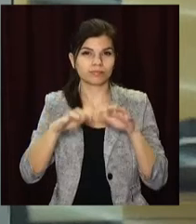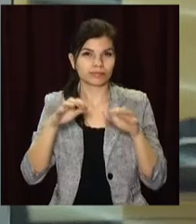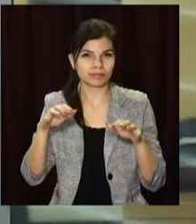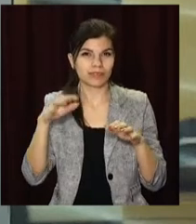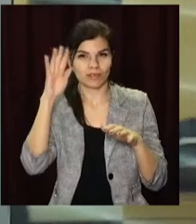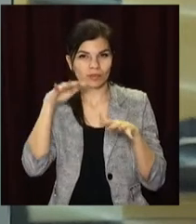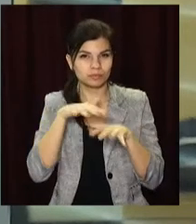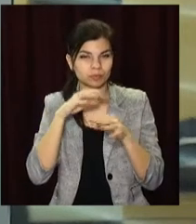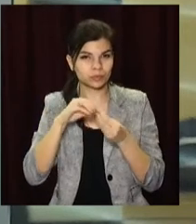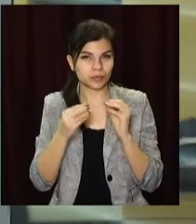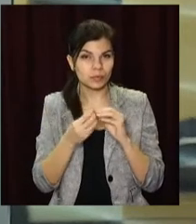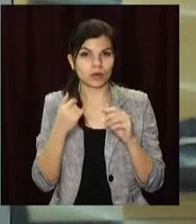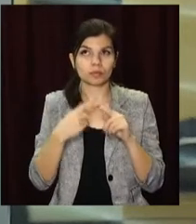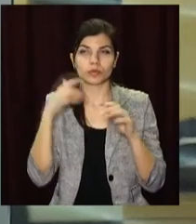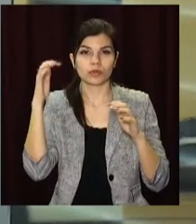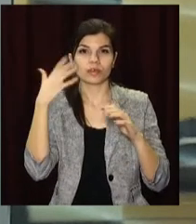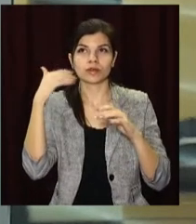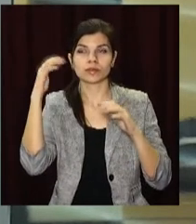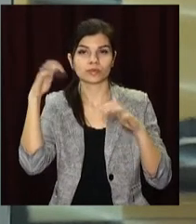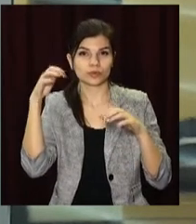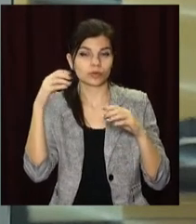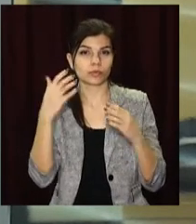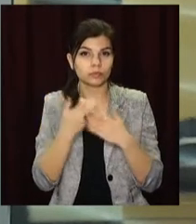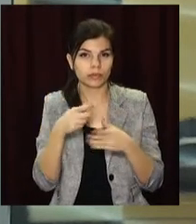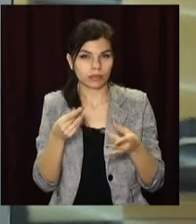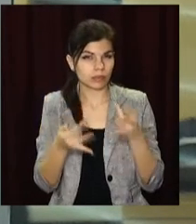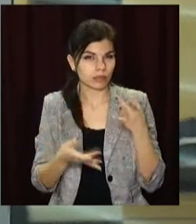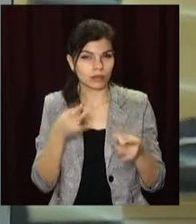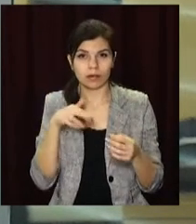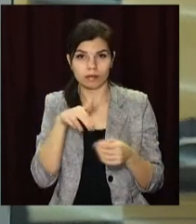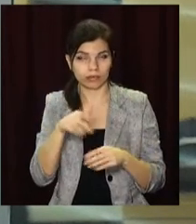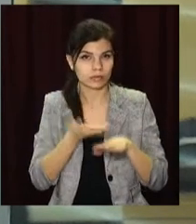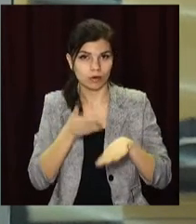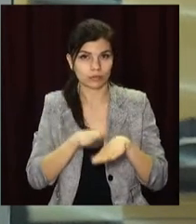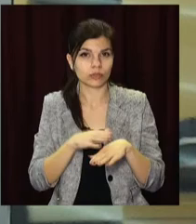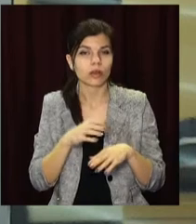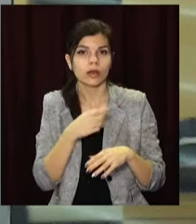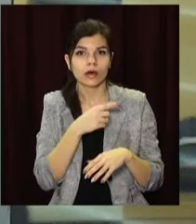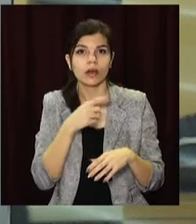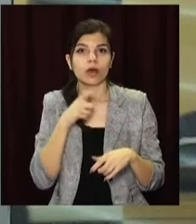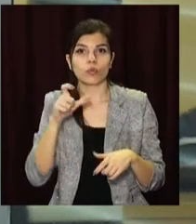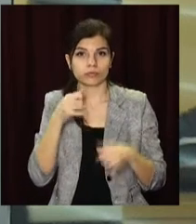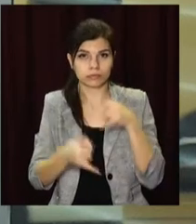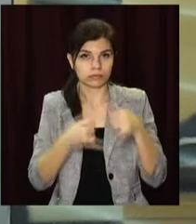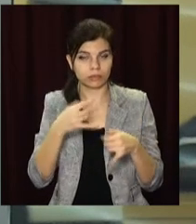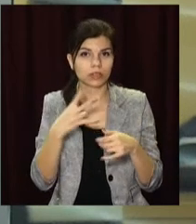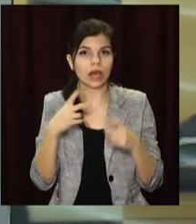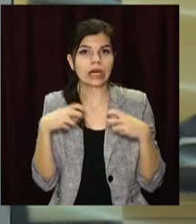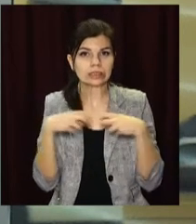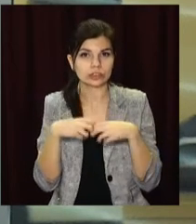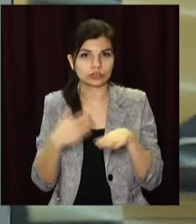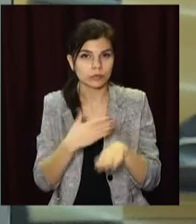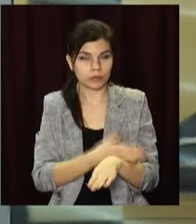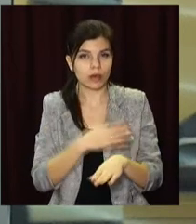мешканці. У результаті ходити вулицею без педзуття неможливо, як і їздити транспортом, бо той теж ризикує застрягнути у болоті.